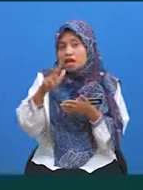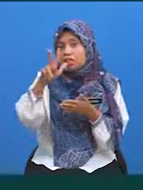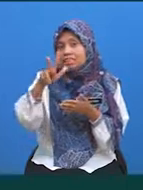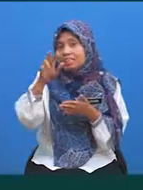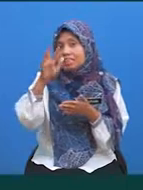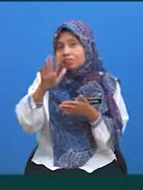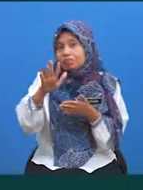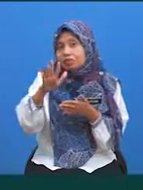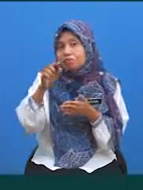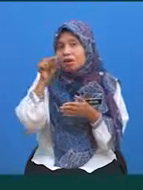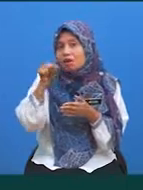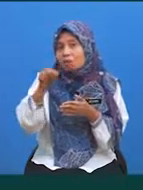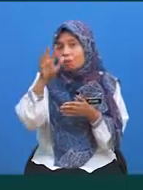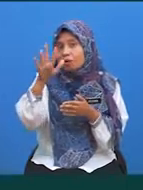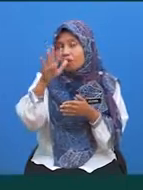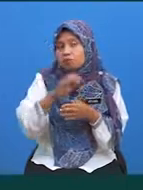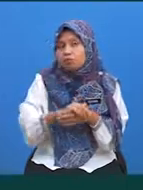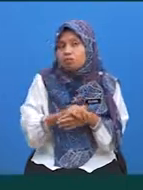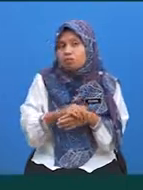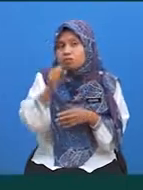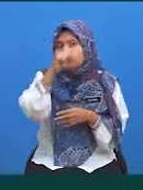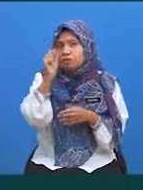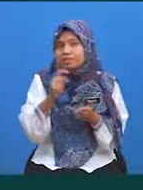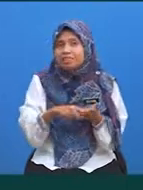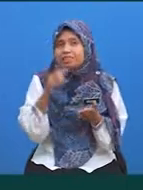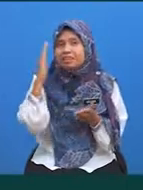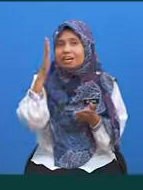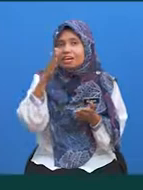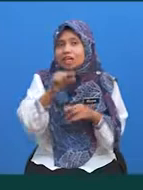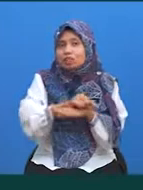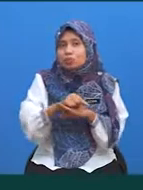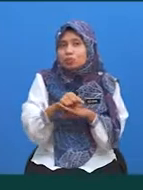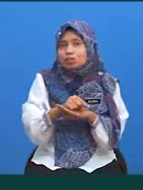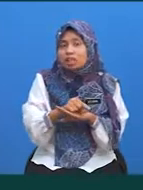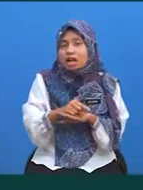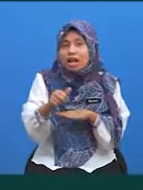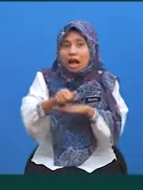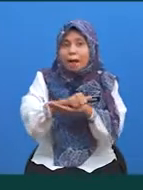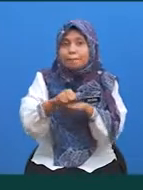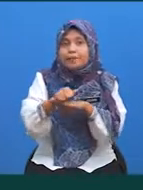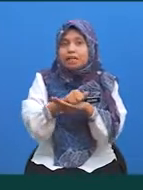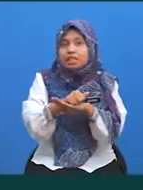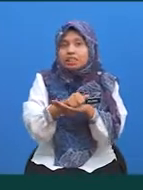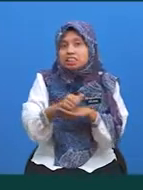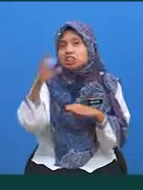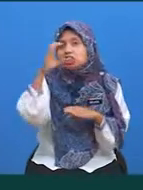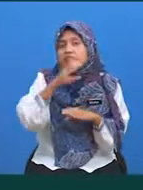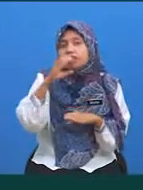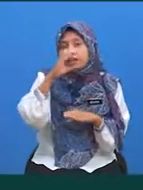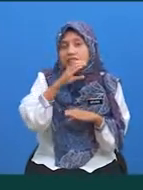per puluhan 5 Soalan ini akan menggunakan aplikasi cari